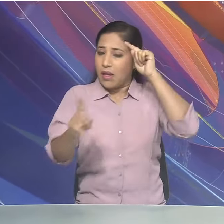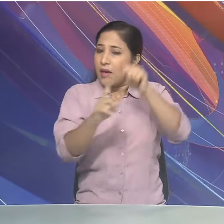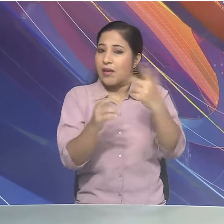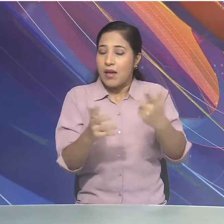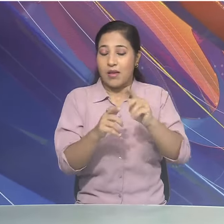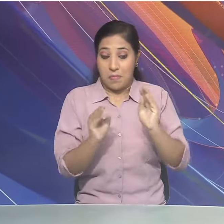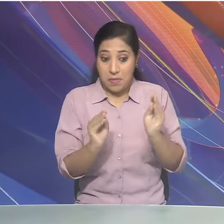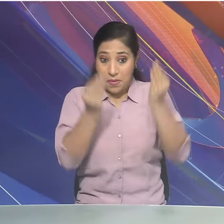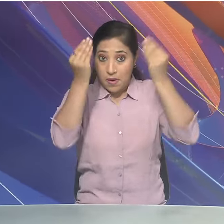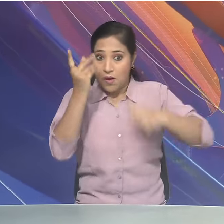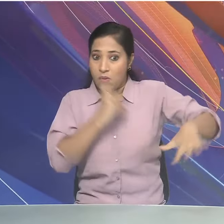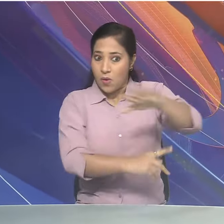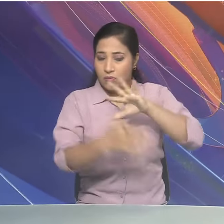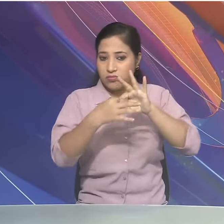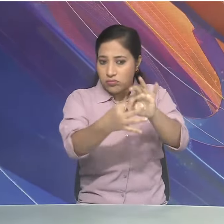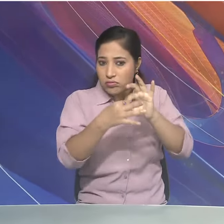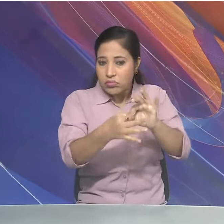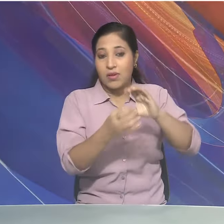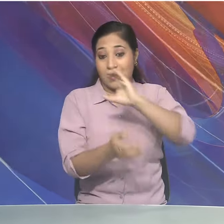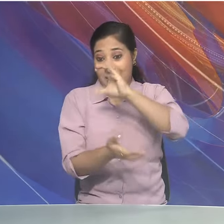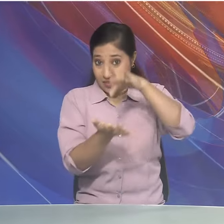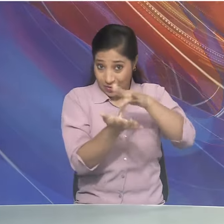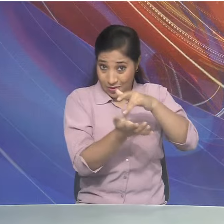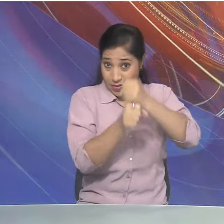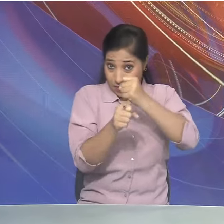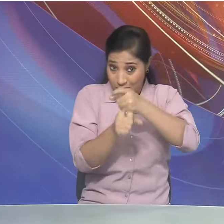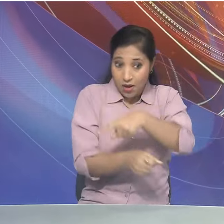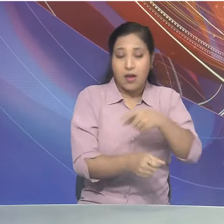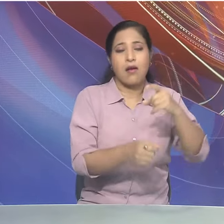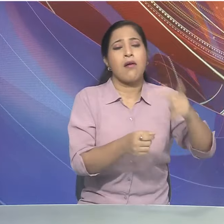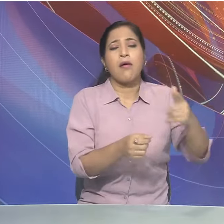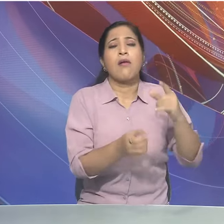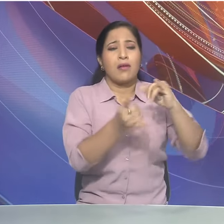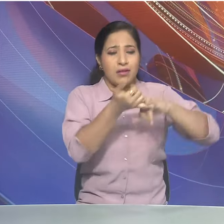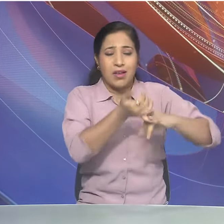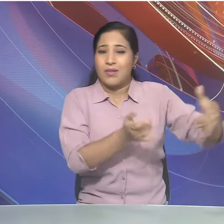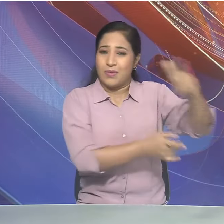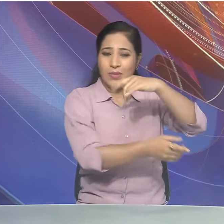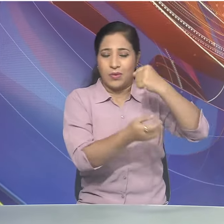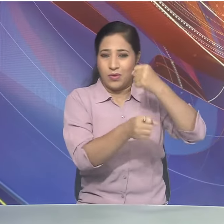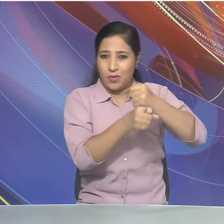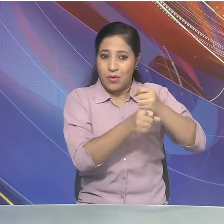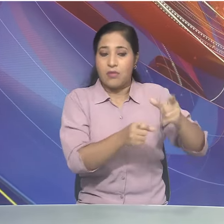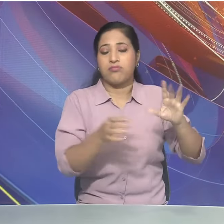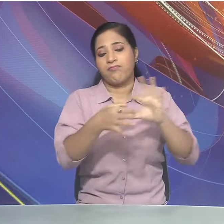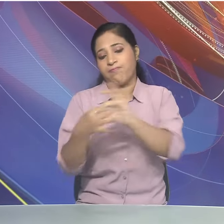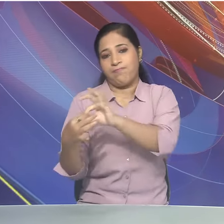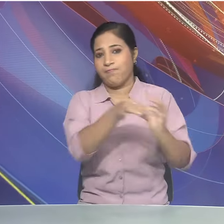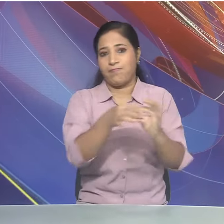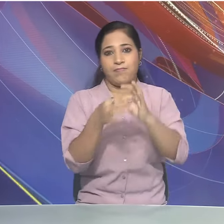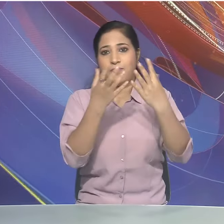बेहतर नीतियां बनाने में केंद्र योम राज्य सरकारों के बीच और अधिक तालमेल बनाना है